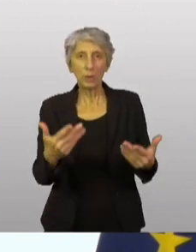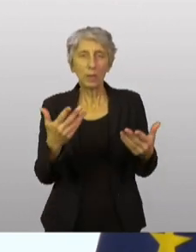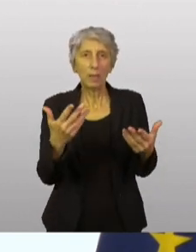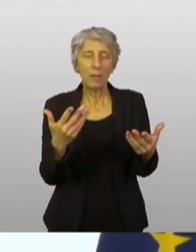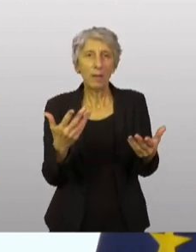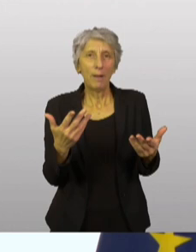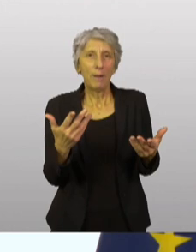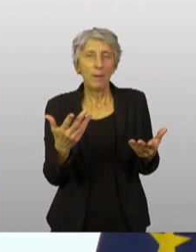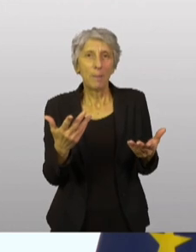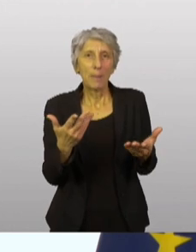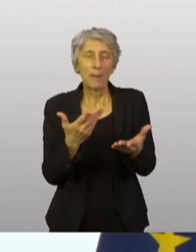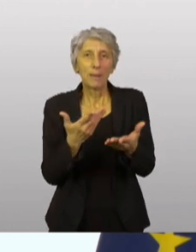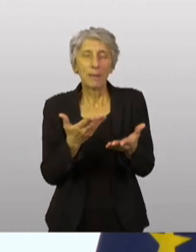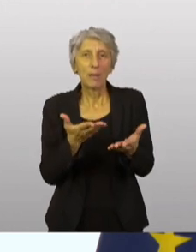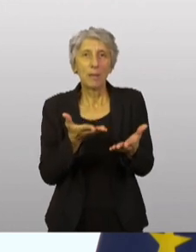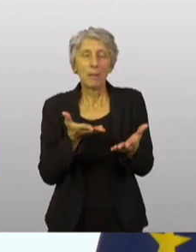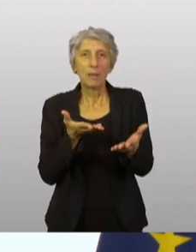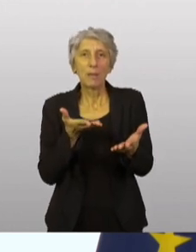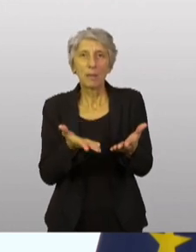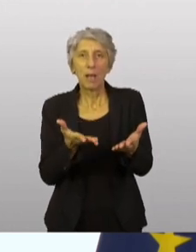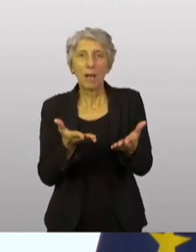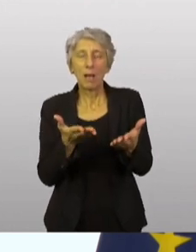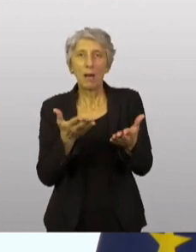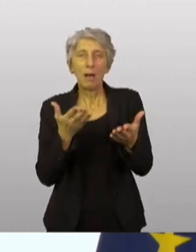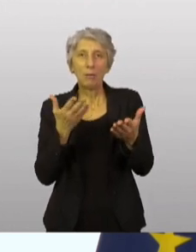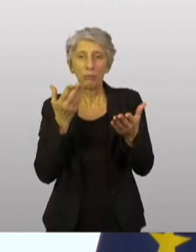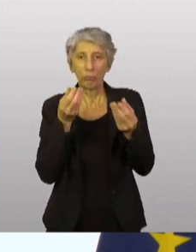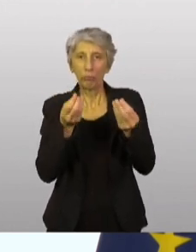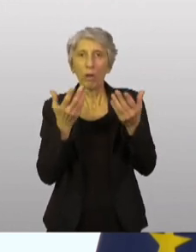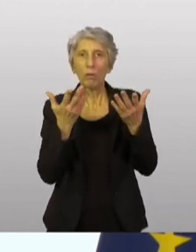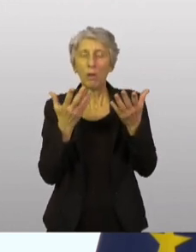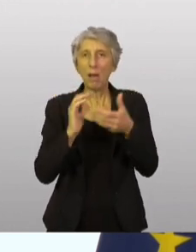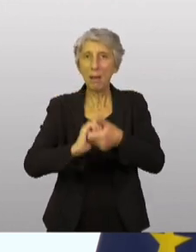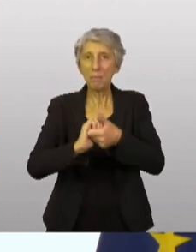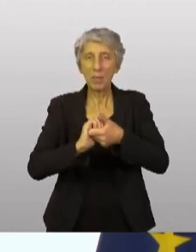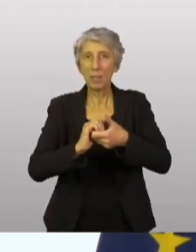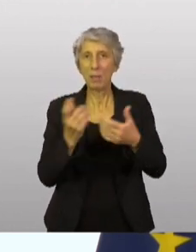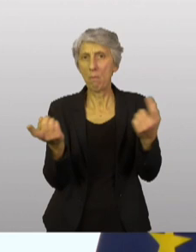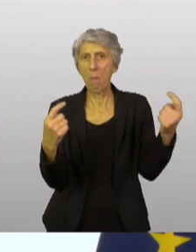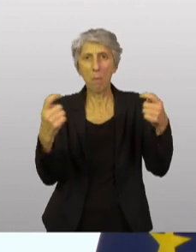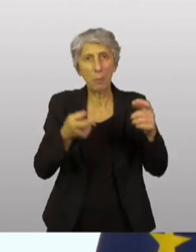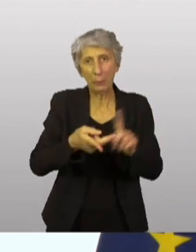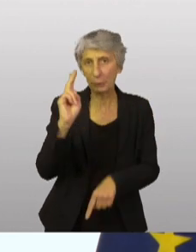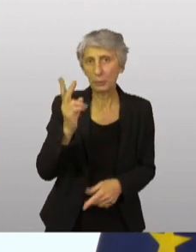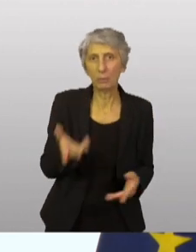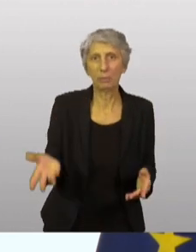élargiront le cercle d'amis et de partenaires ukrainiens.